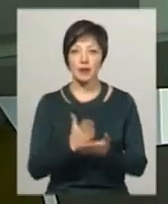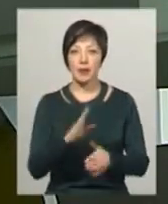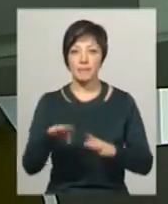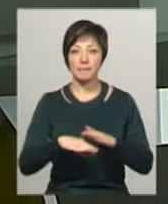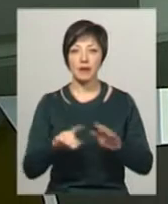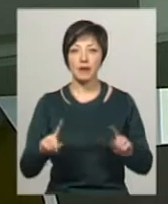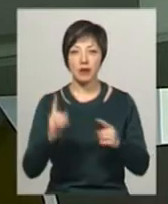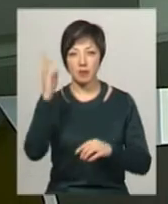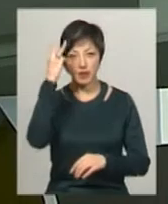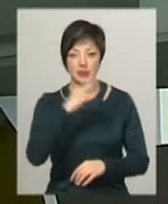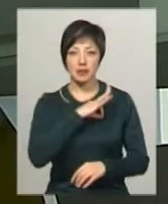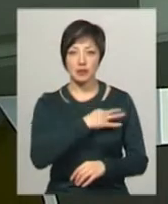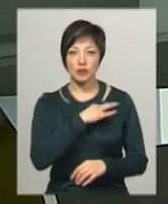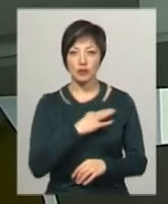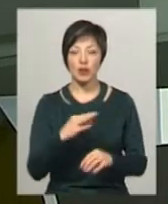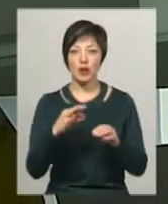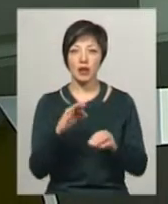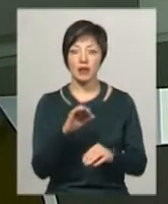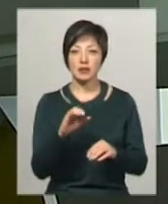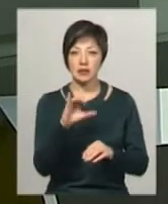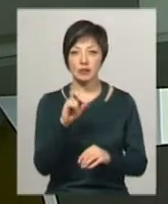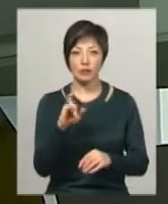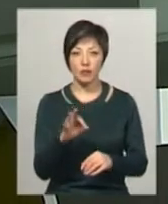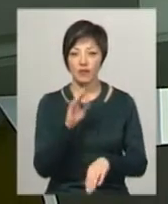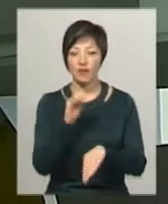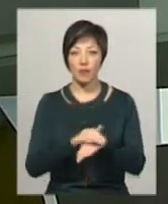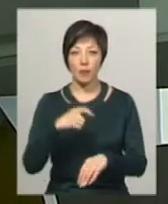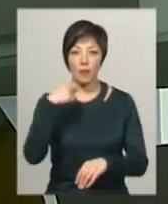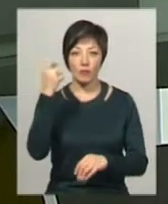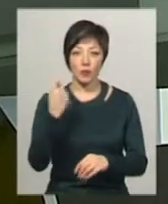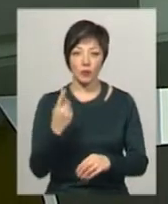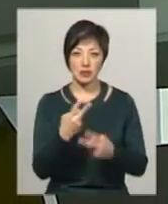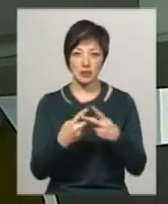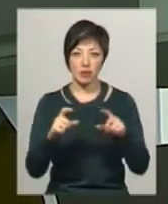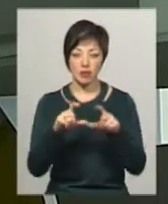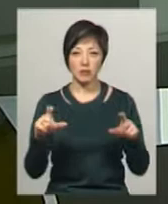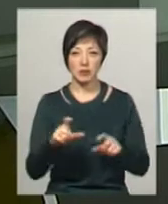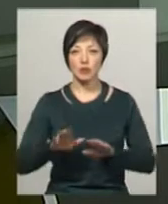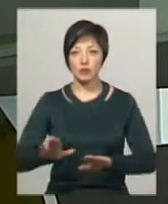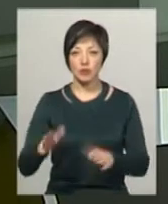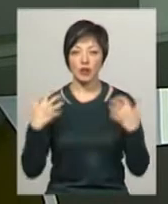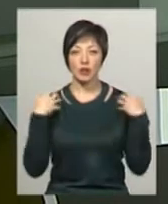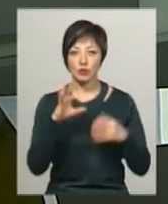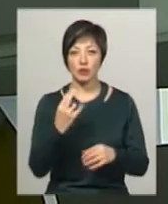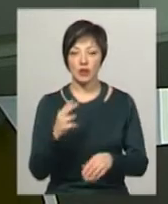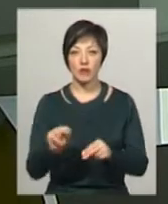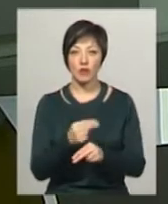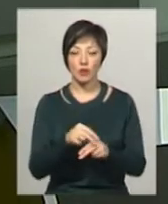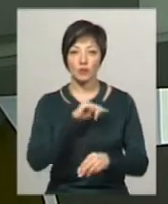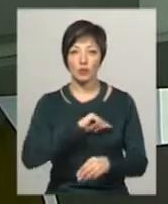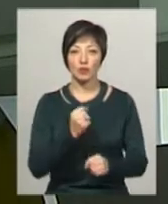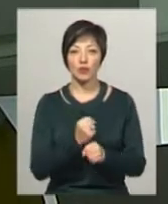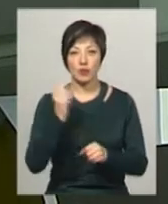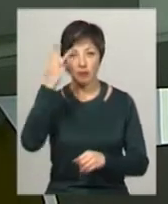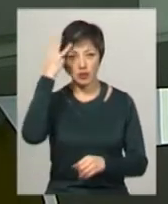вартою у Хмельницькому слідчому ізоляторі, виявили повішеним в одній з камер. За словами заступника начальника соціально-виховної та психологічної